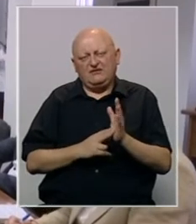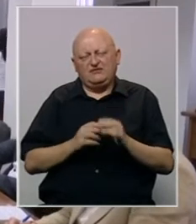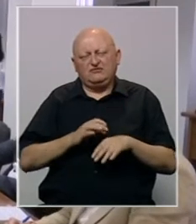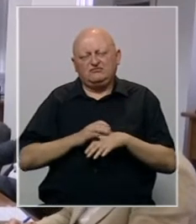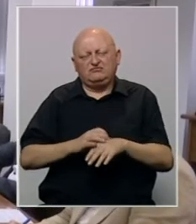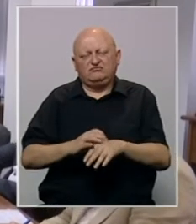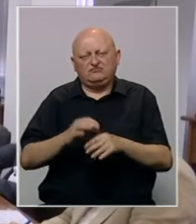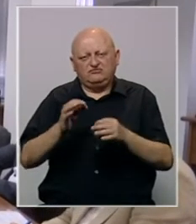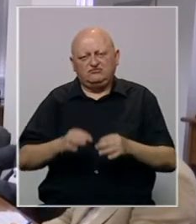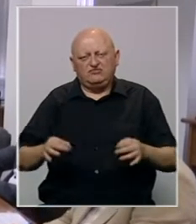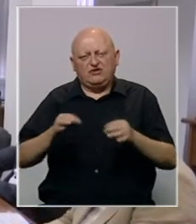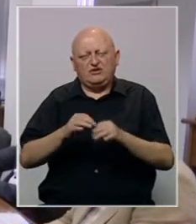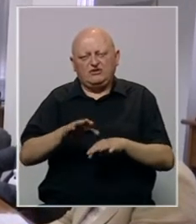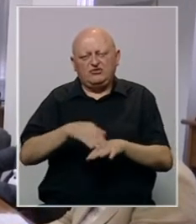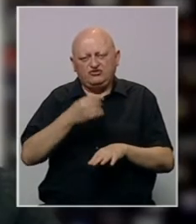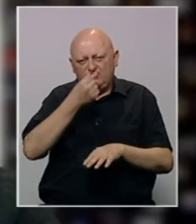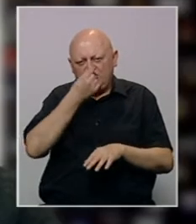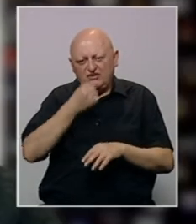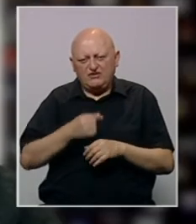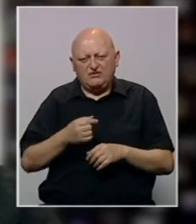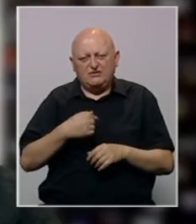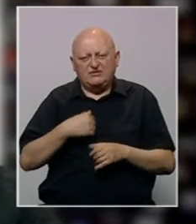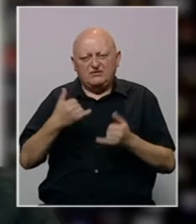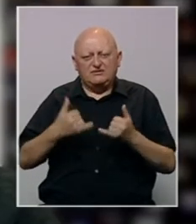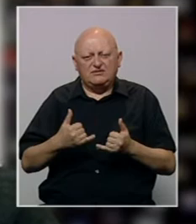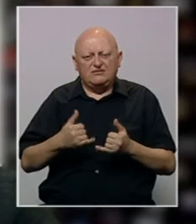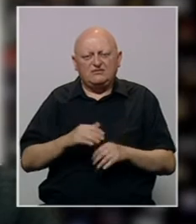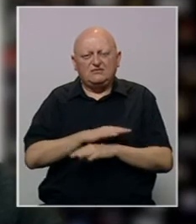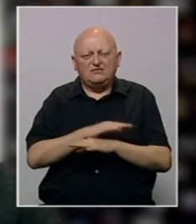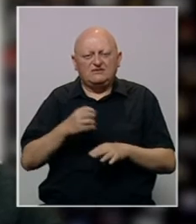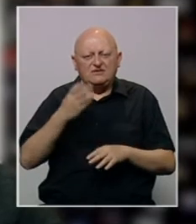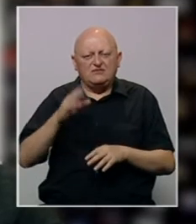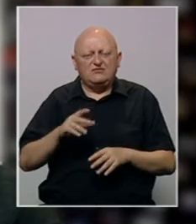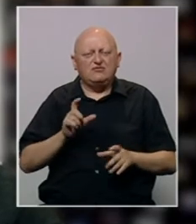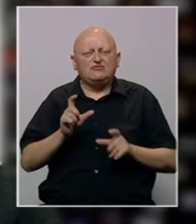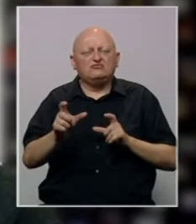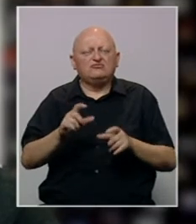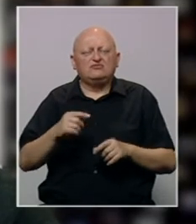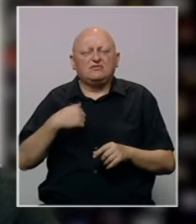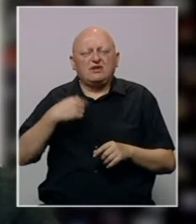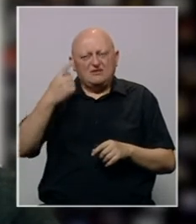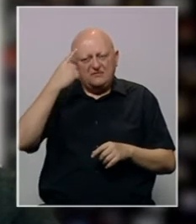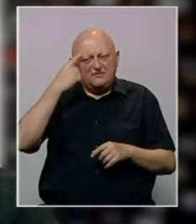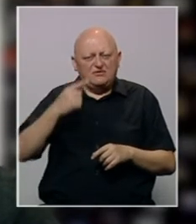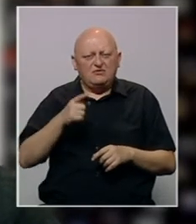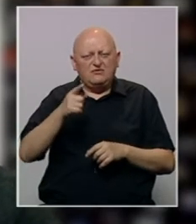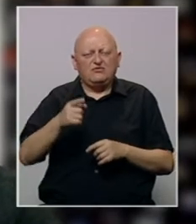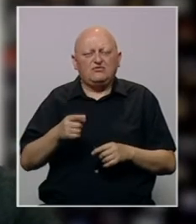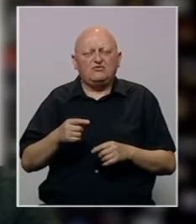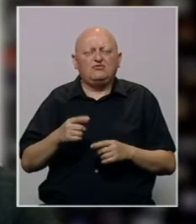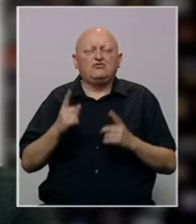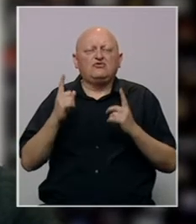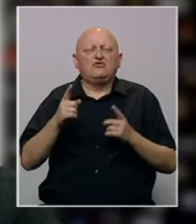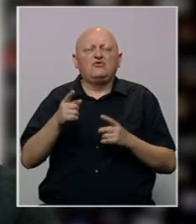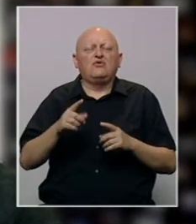Implementacija projekta počinje u ponedjeljak. Mi do dan danas svakodnevno imamo veliki broj upita. Mislim da je po tome, barem su